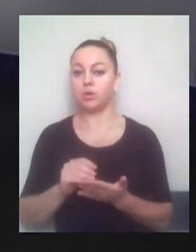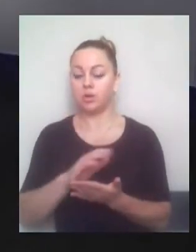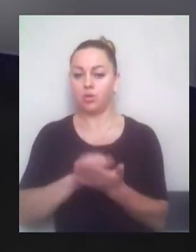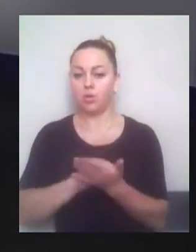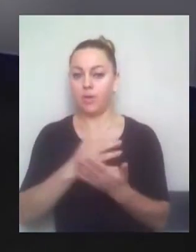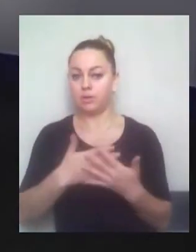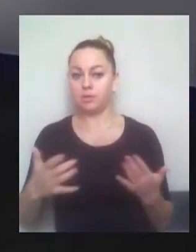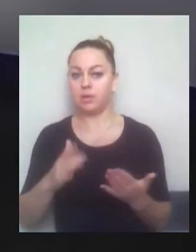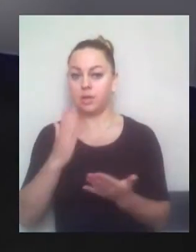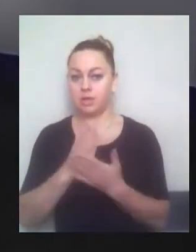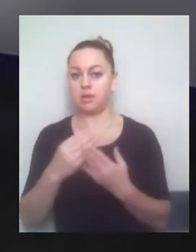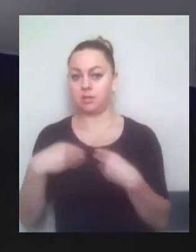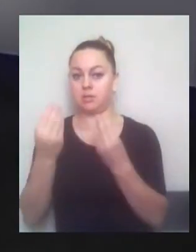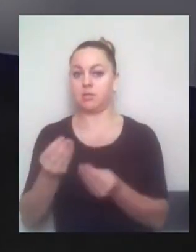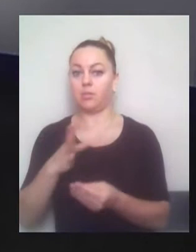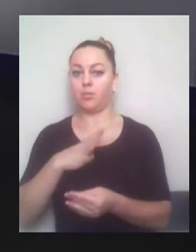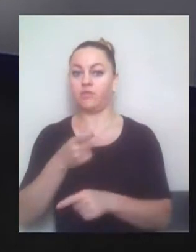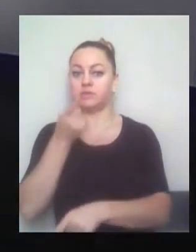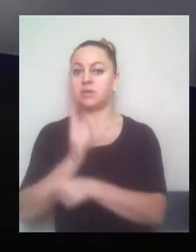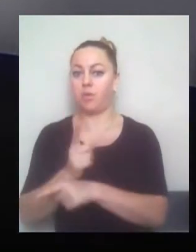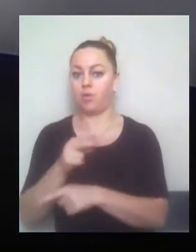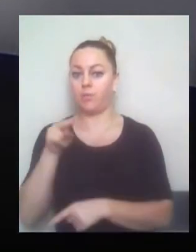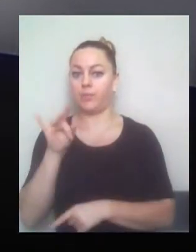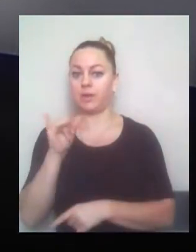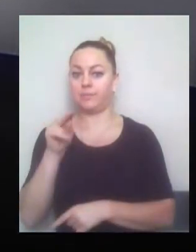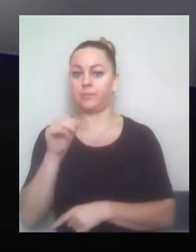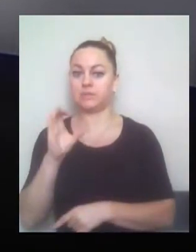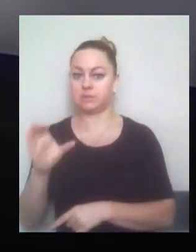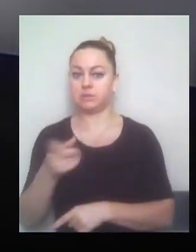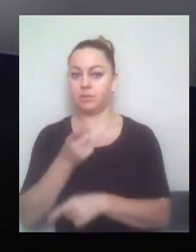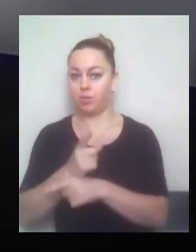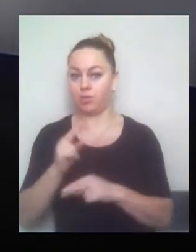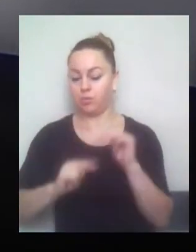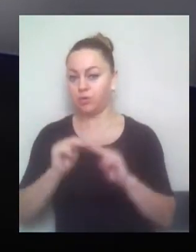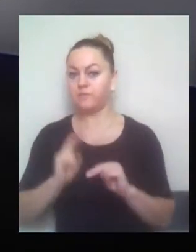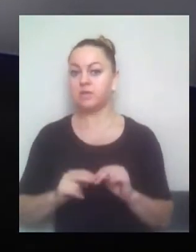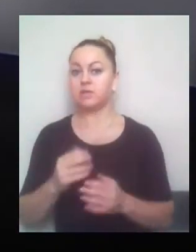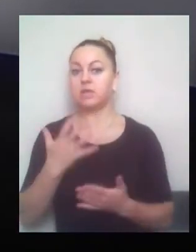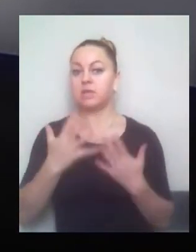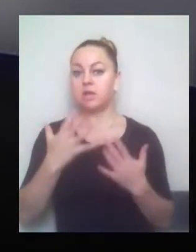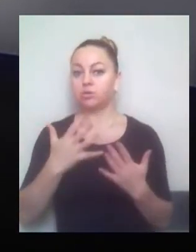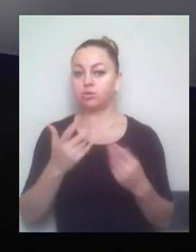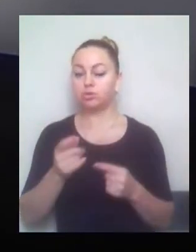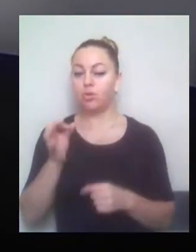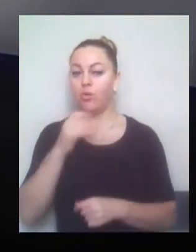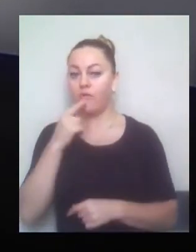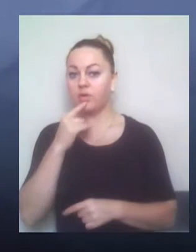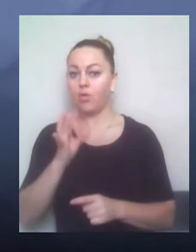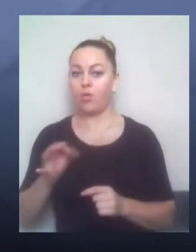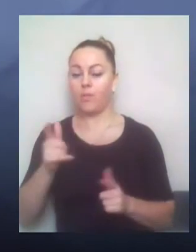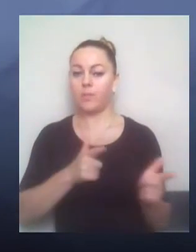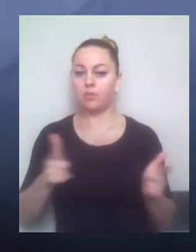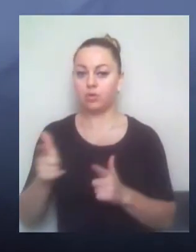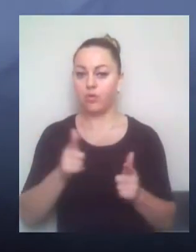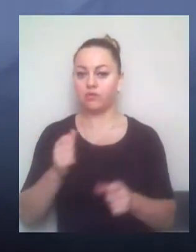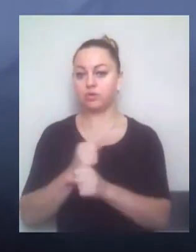було видано цей припис. Якщо ми дивимося на припис і вже беремо такі формальні трактування стосовно підготовчих робіт або